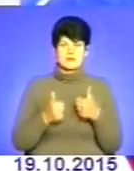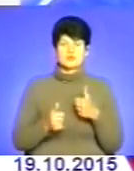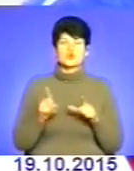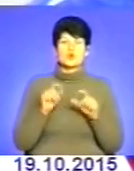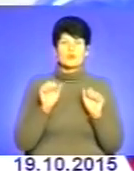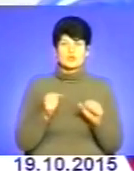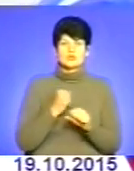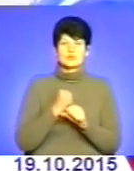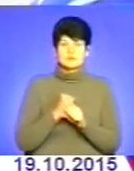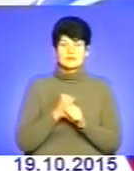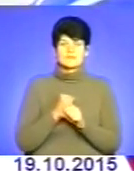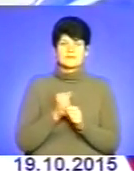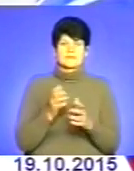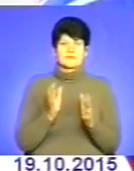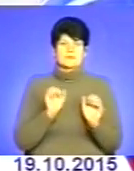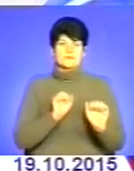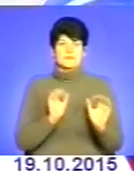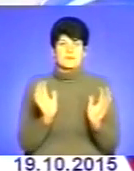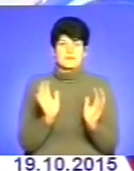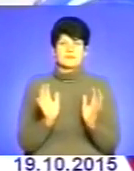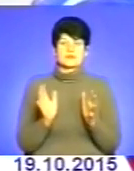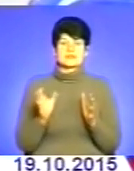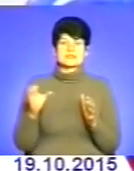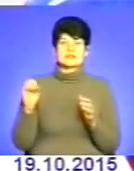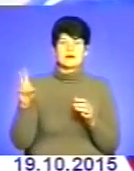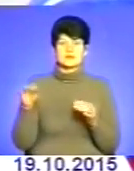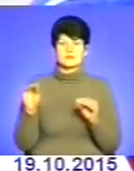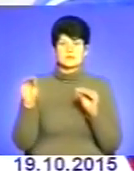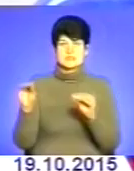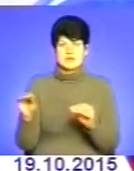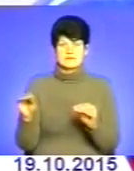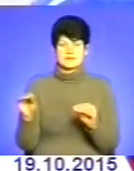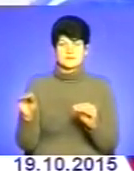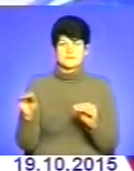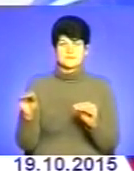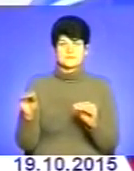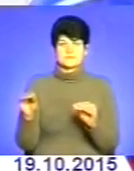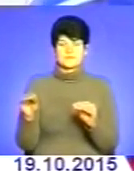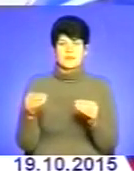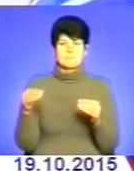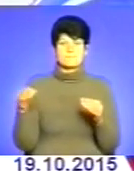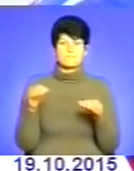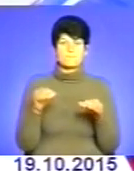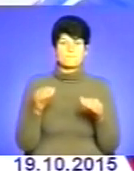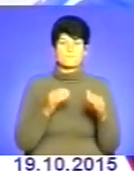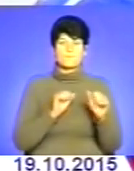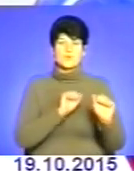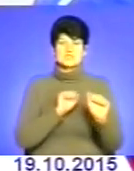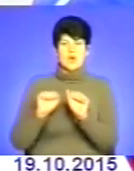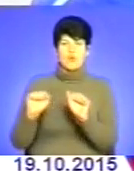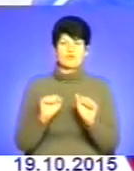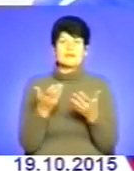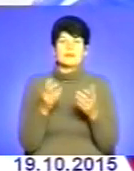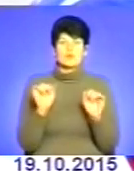могли зробити, щоб обезпечити максимум Ми виставили скатами небезпечні місця, ми відгороджували, де могли Але дійсно